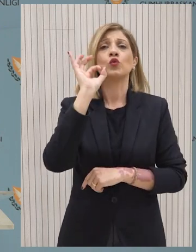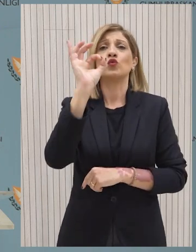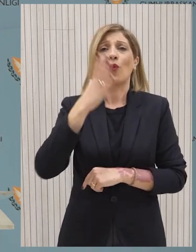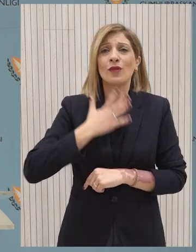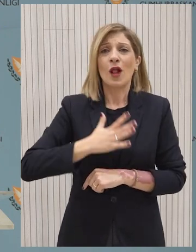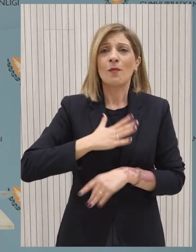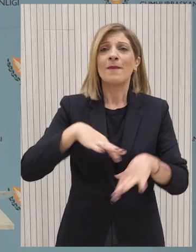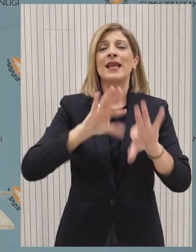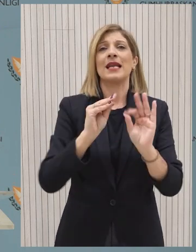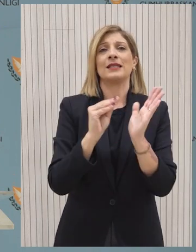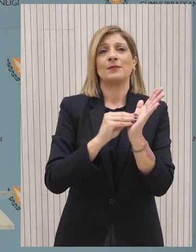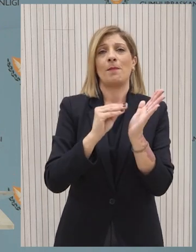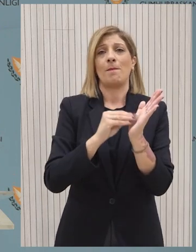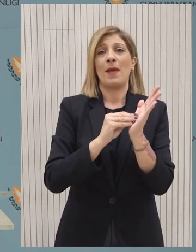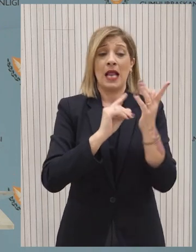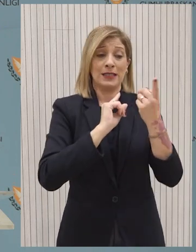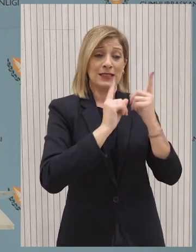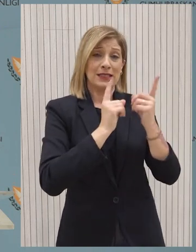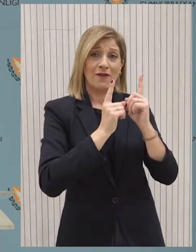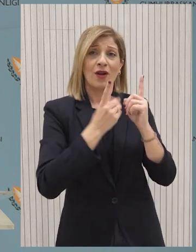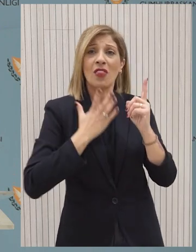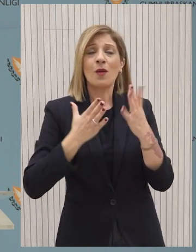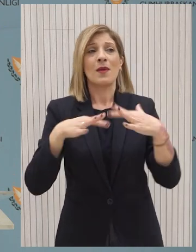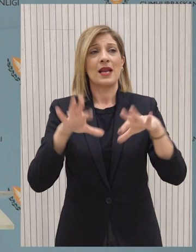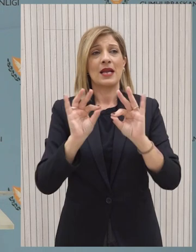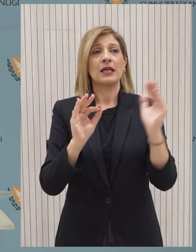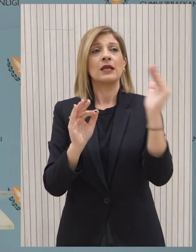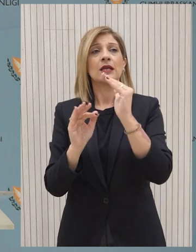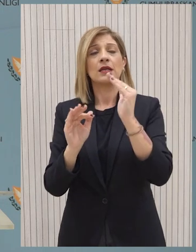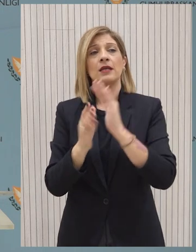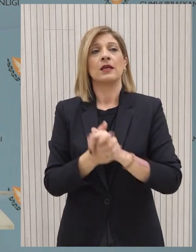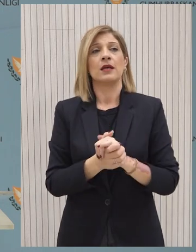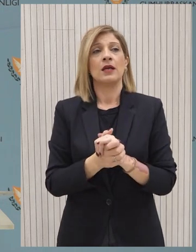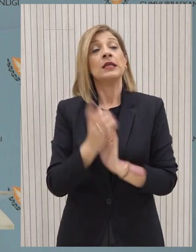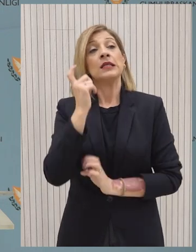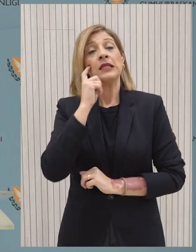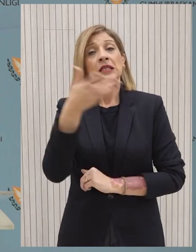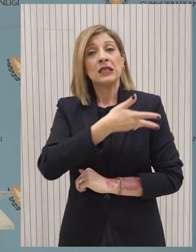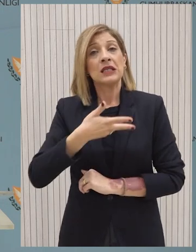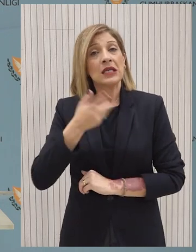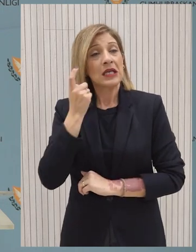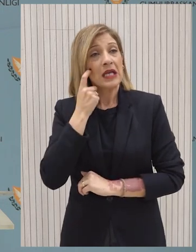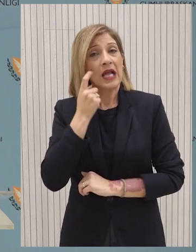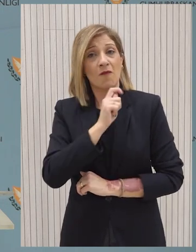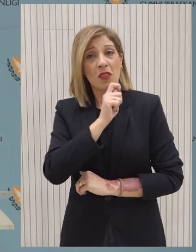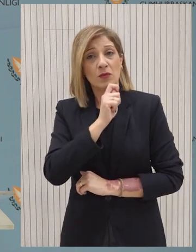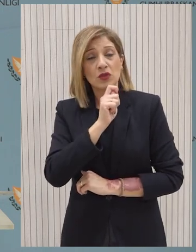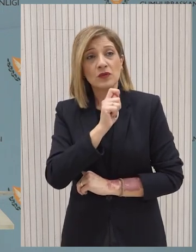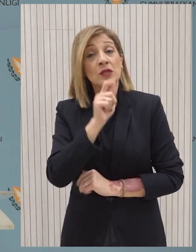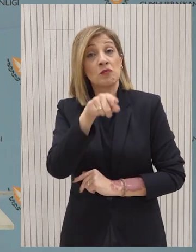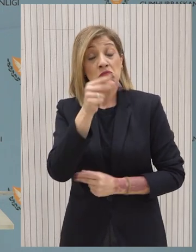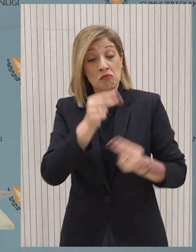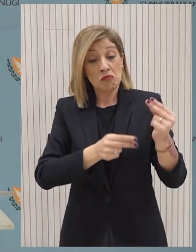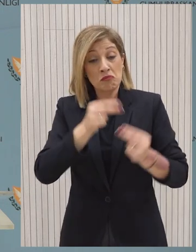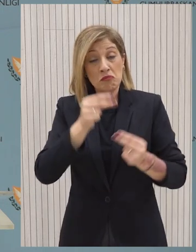Όμως κύριε πρόσωπε, αντιλαμβανόμαστε ότι από τη στιγμή μπήρξε ένα συγκεκριμένο πρόβλημα, θα επιλύψει το συγκεκριμένο πρόβλημα, θα ξεκινήσουν τα έργα σε άλλα σημεία